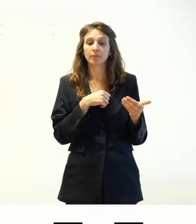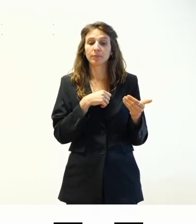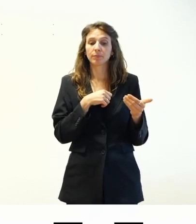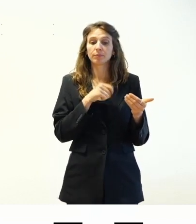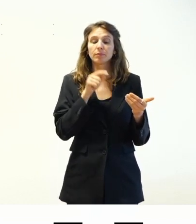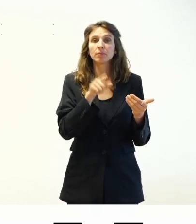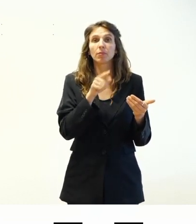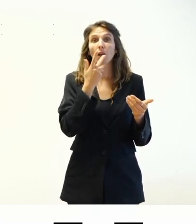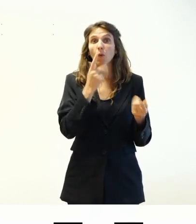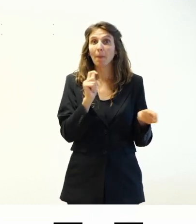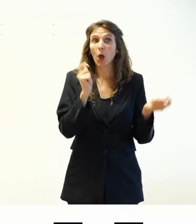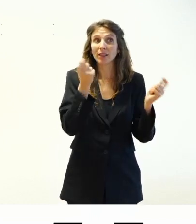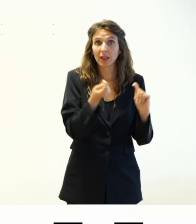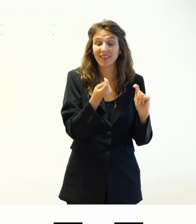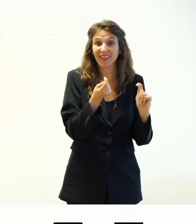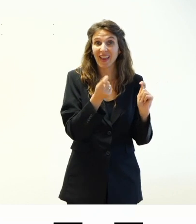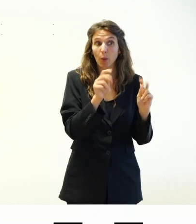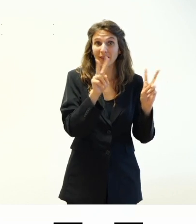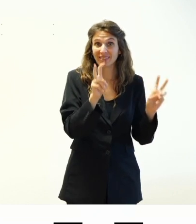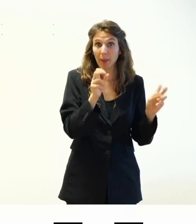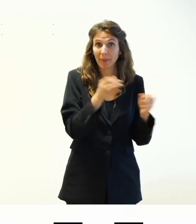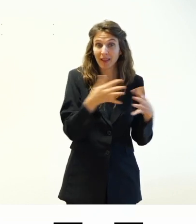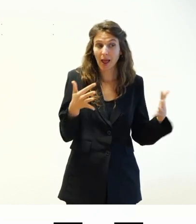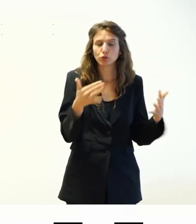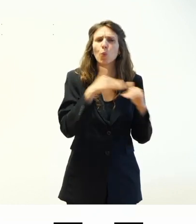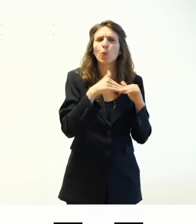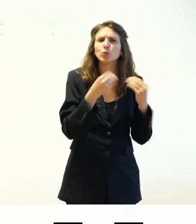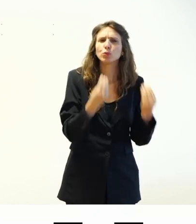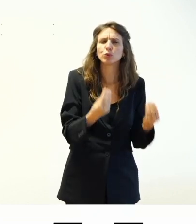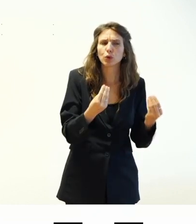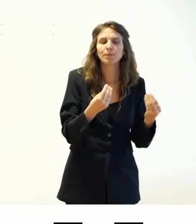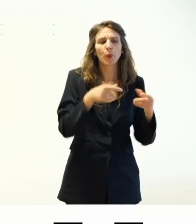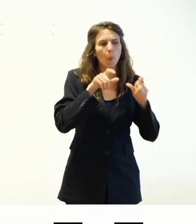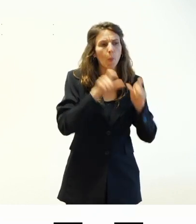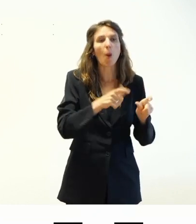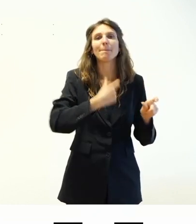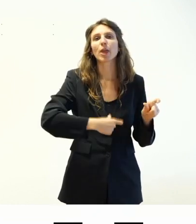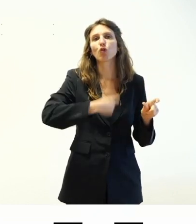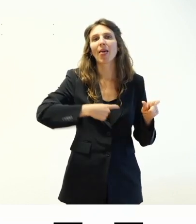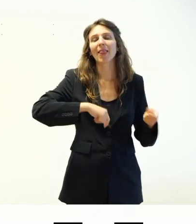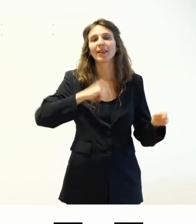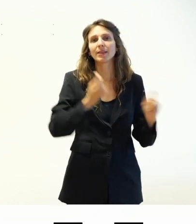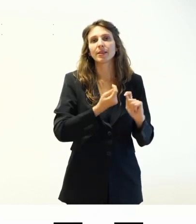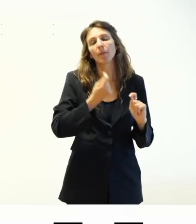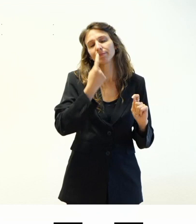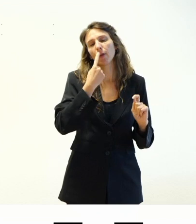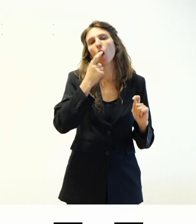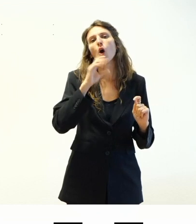delle modifiche ai temi classici quello che si va a utilizzare è la sezione personalizza o il cosiddetto customizer